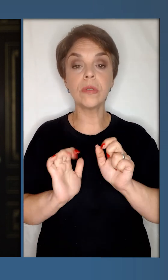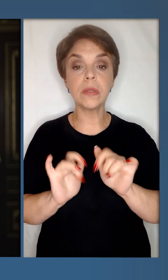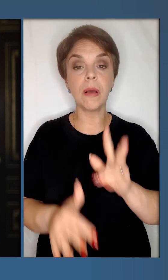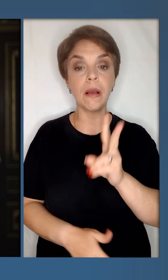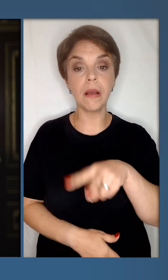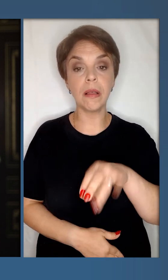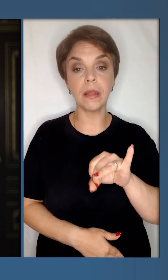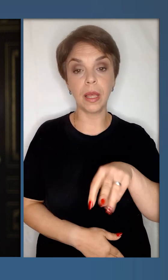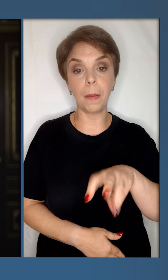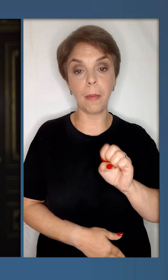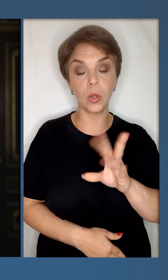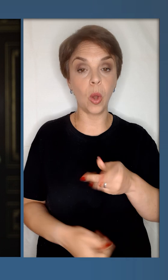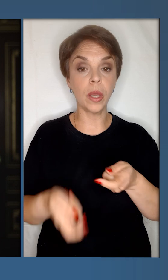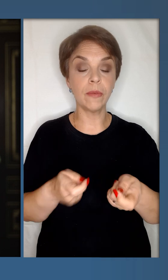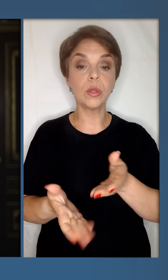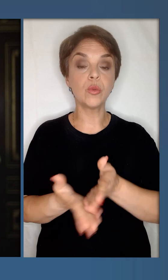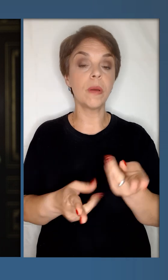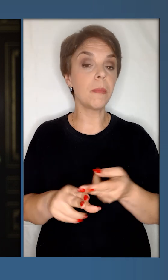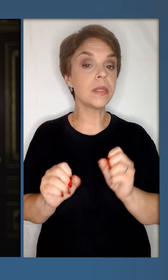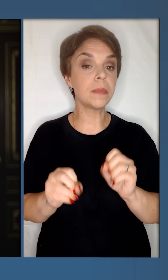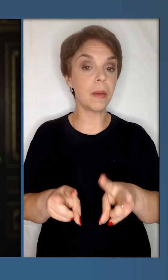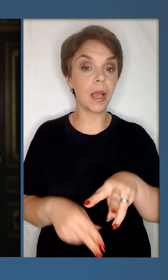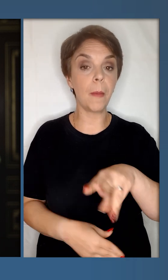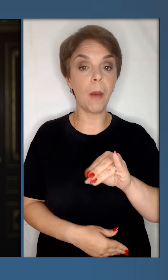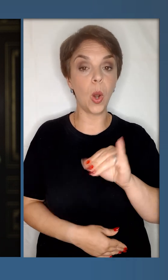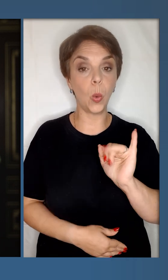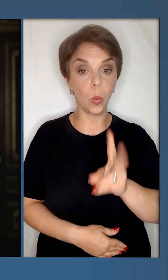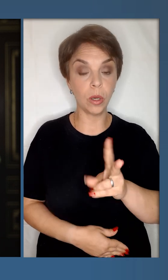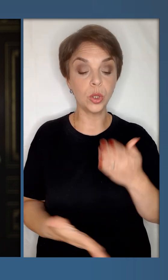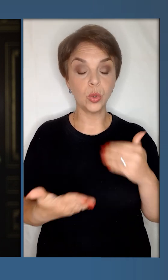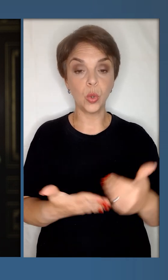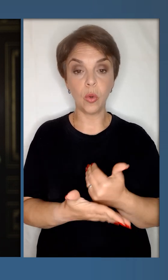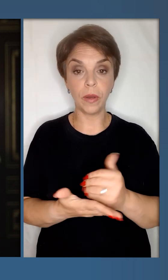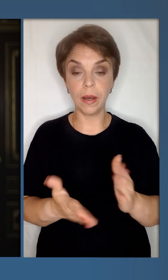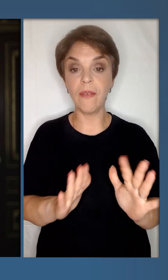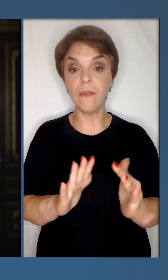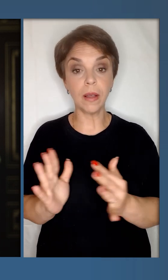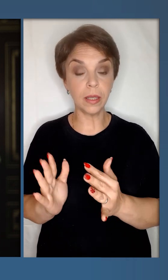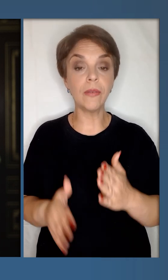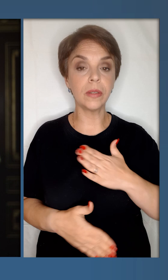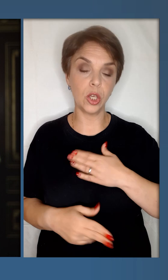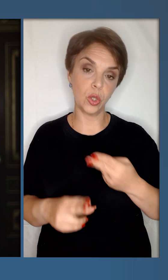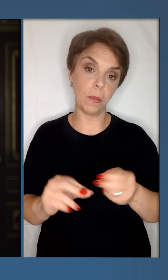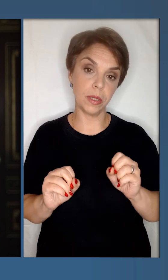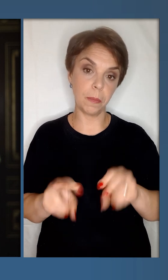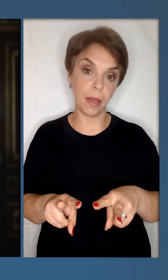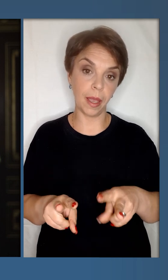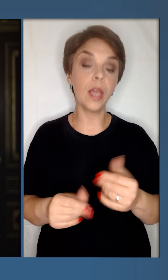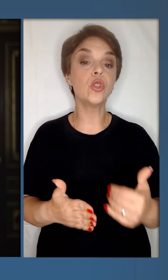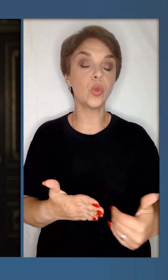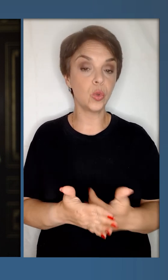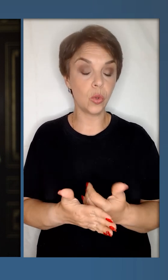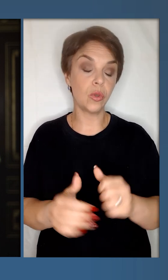внутрішніх справ Клименком та керівником Служби безпеки Малюком щодо нових викликів нашій безпеці